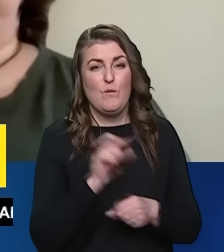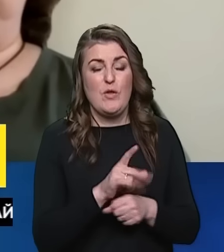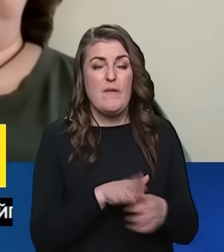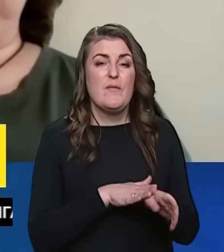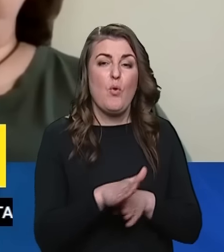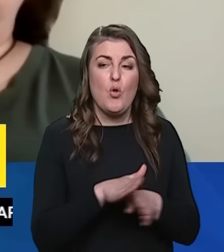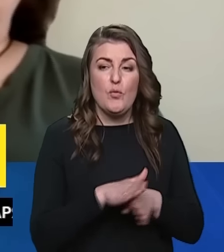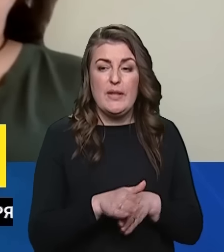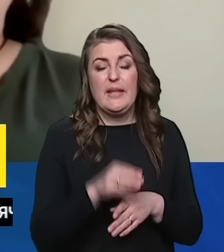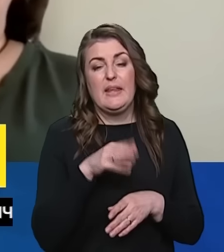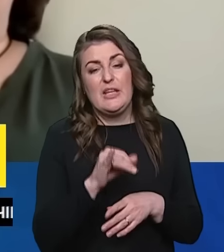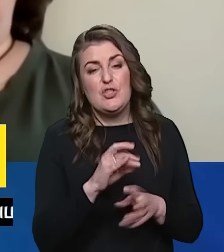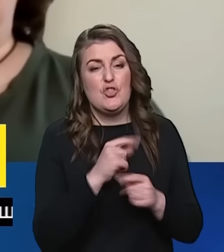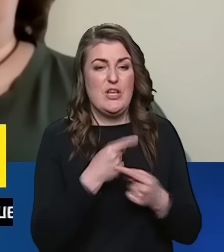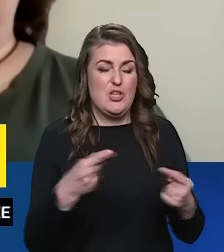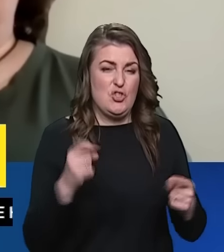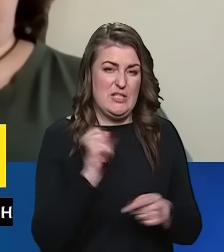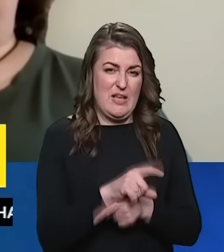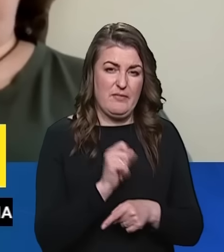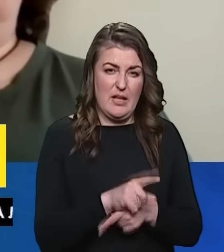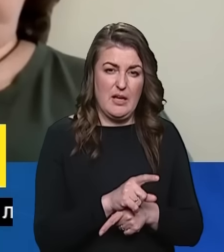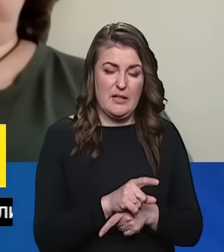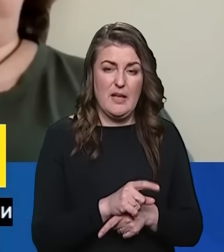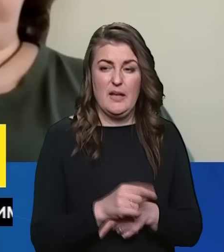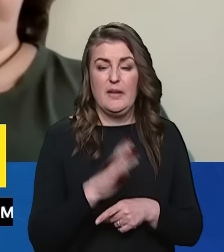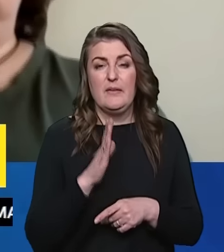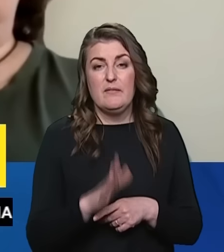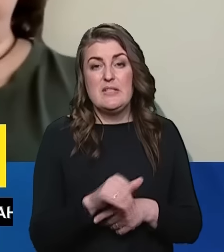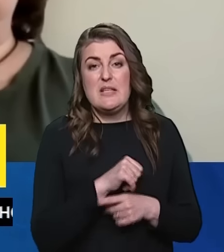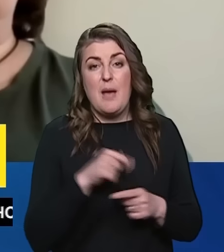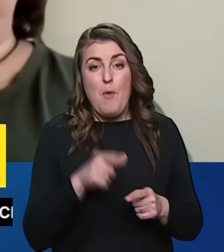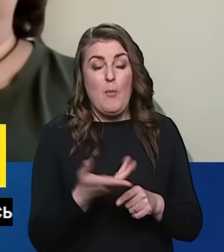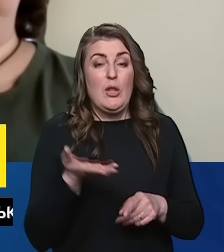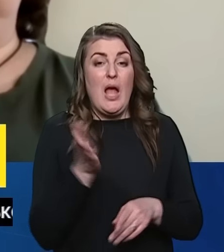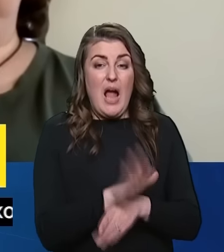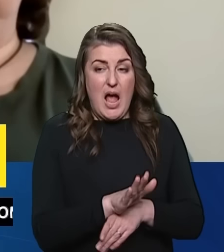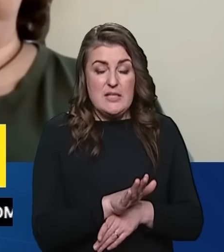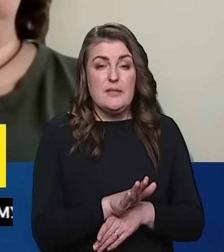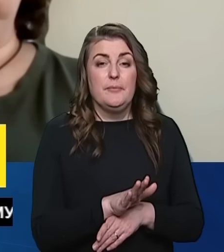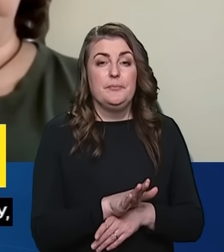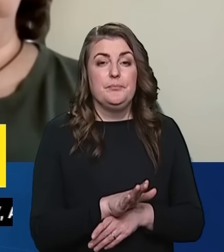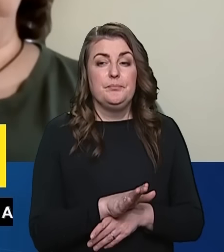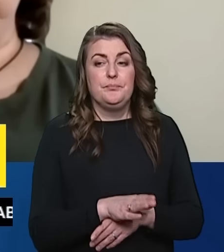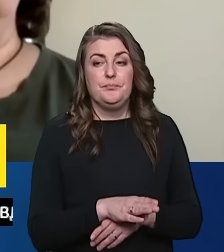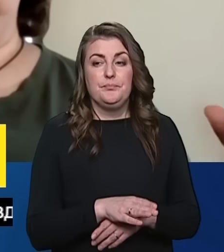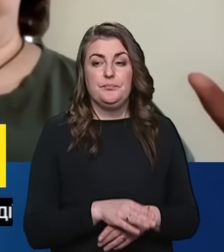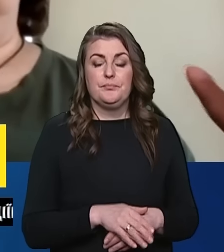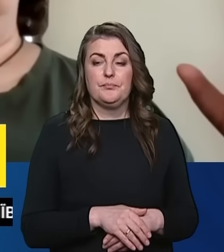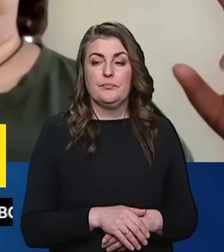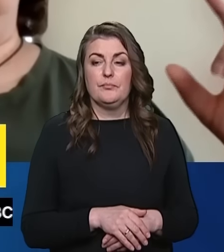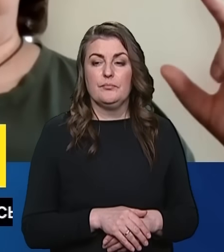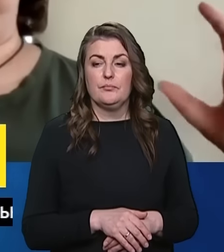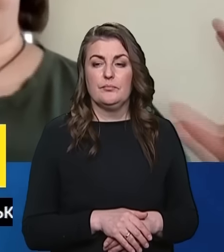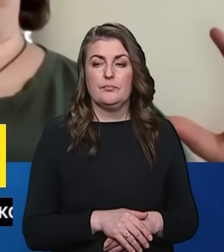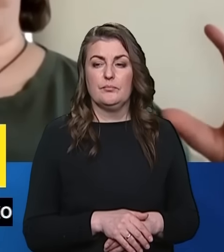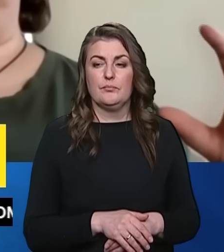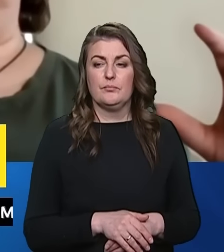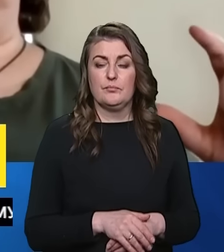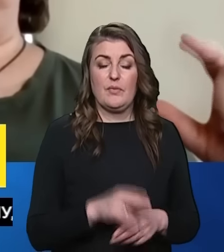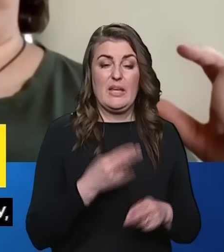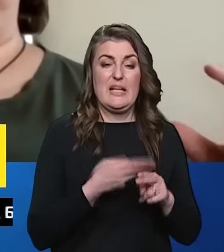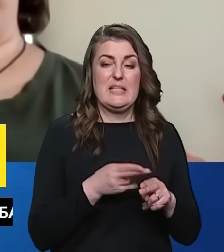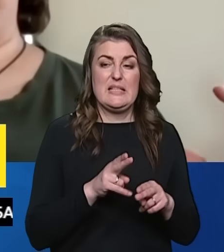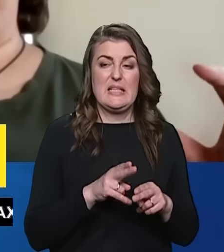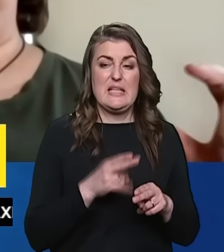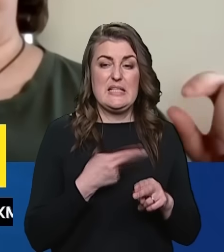виконувати ті чи інші завдання. В самому наказі оця